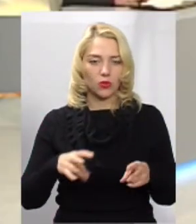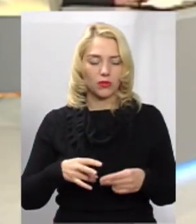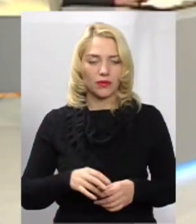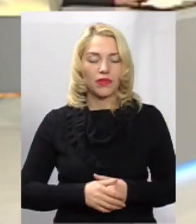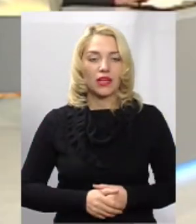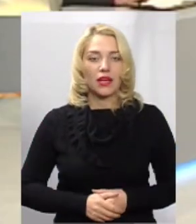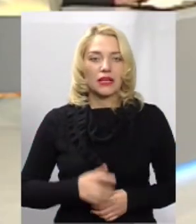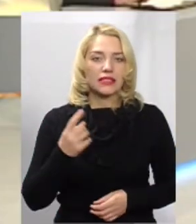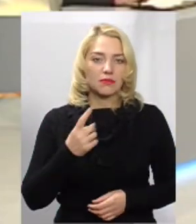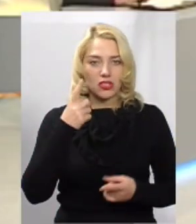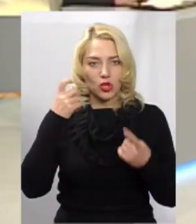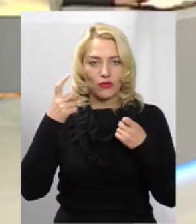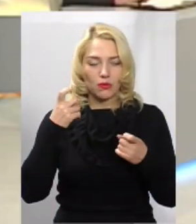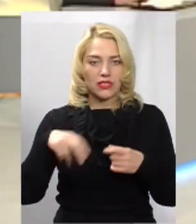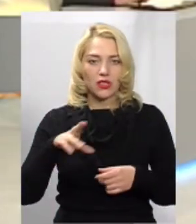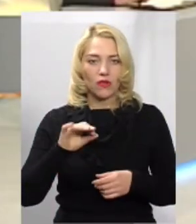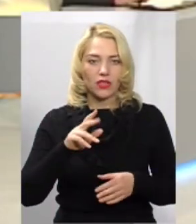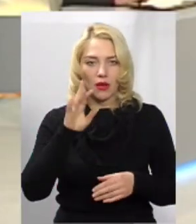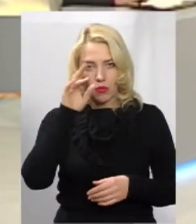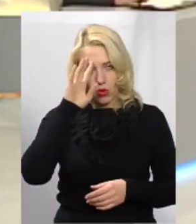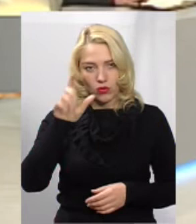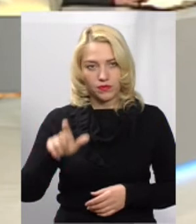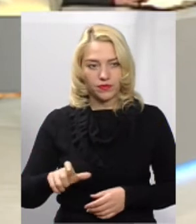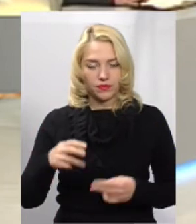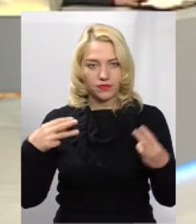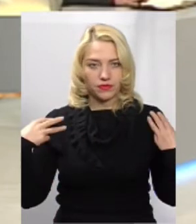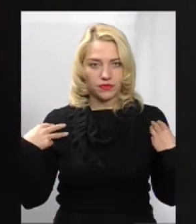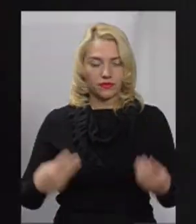Спершу інформаційна довідка про Веселя Новочка. Дивимось!